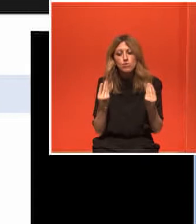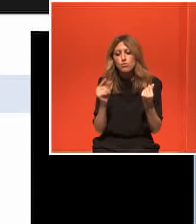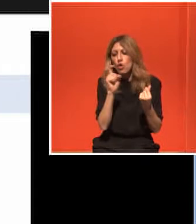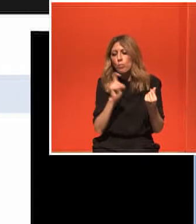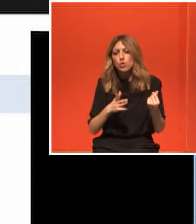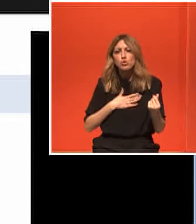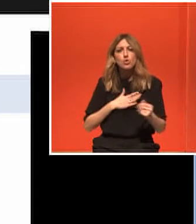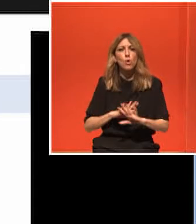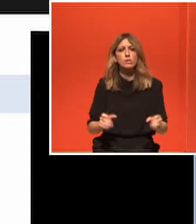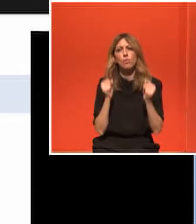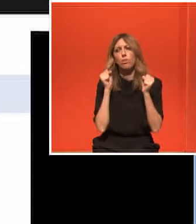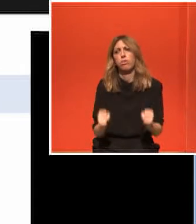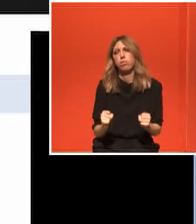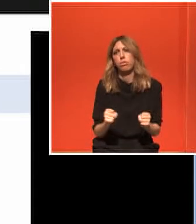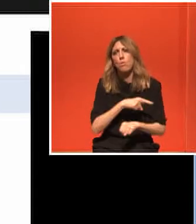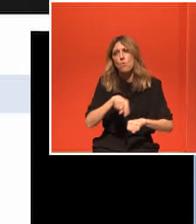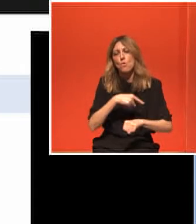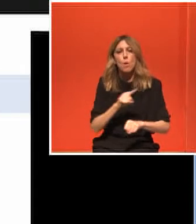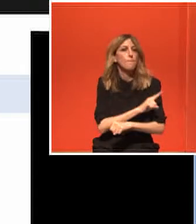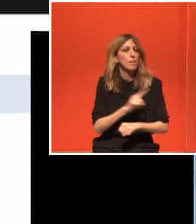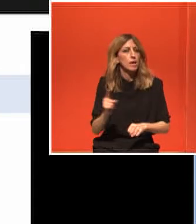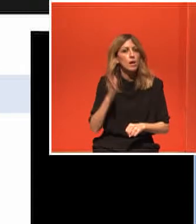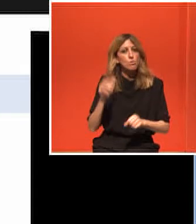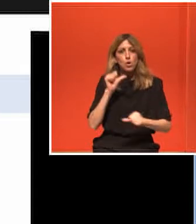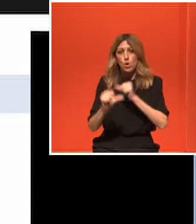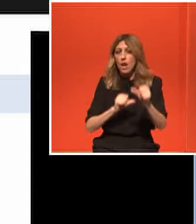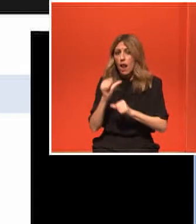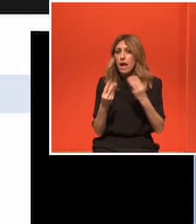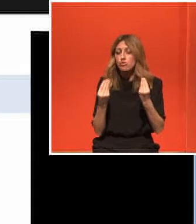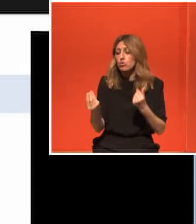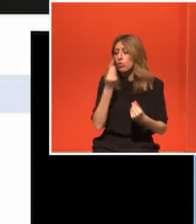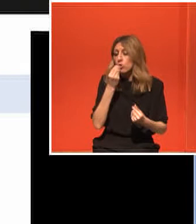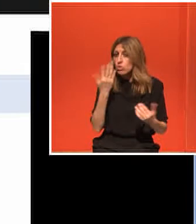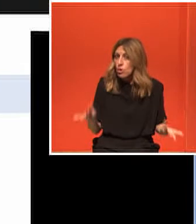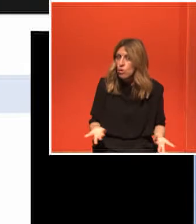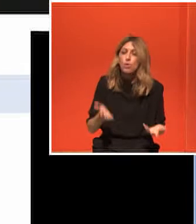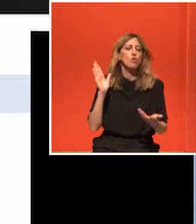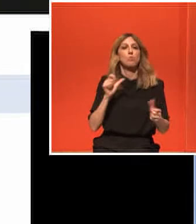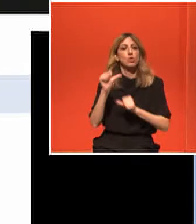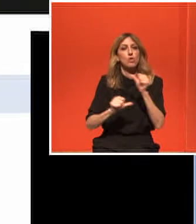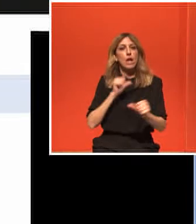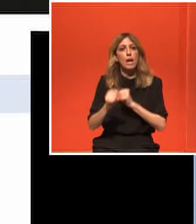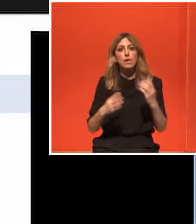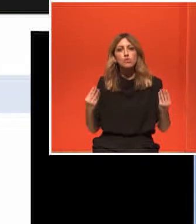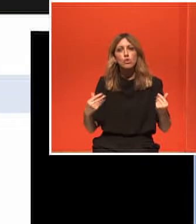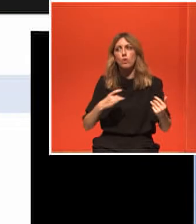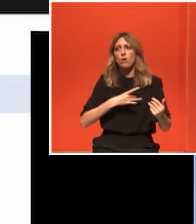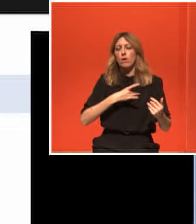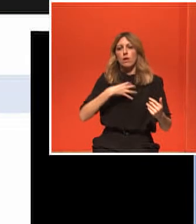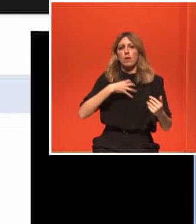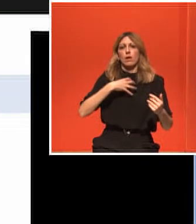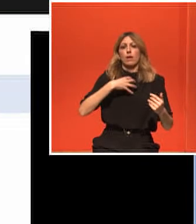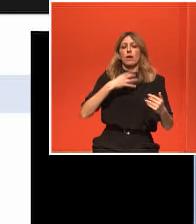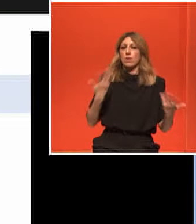την ανθιγυγινή διατροφή μου. Μπορώ να αλλάξω το πώς διαχειρίζομαι τις στρεσογόνες καταστάσεις στη ζωή μου. Μπορώ να αλλάξω το